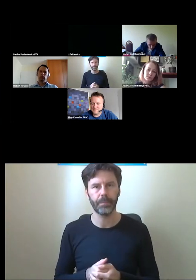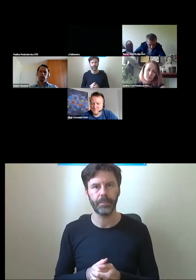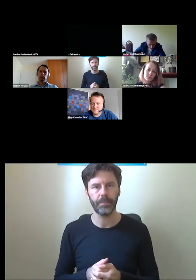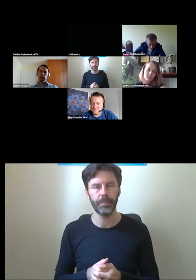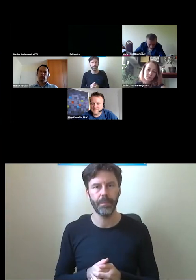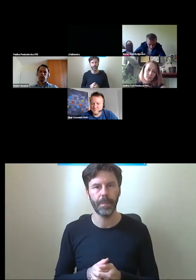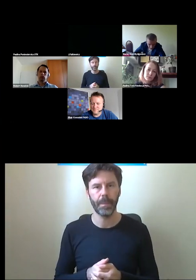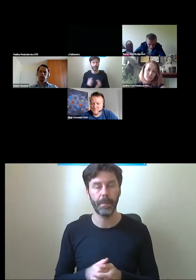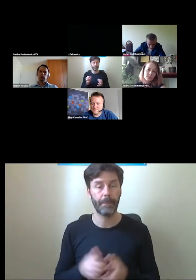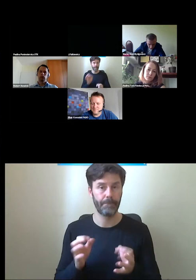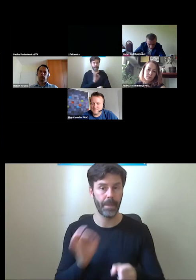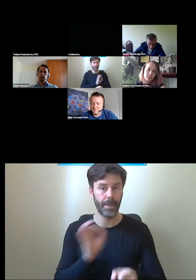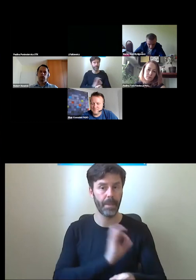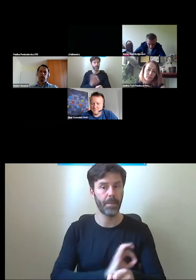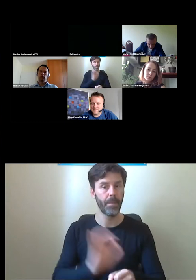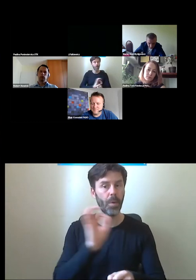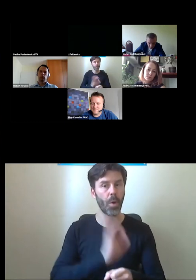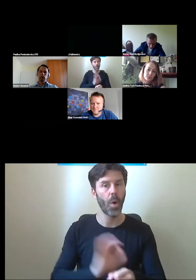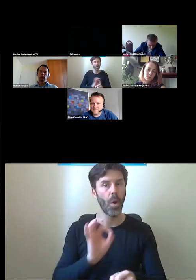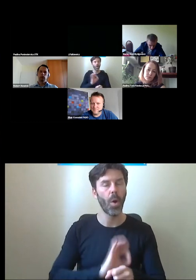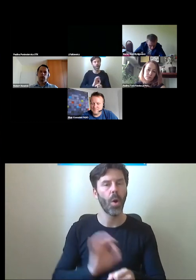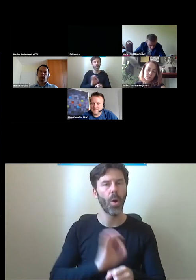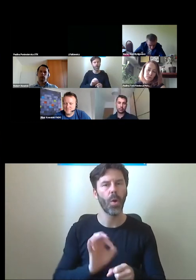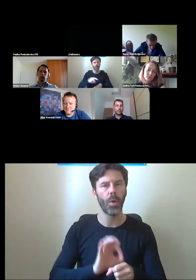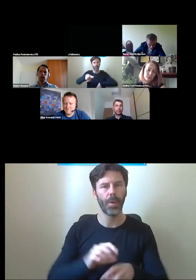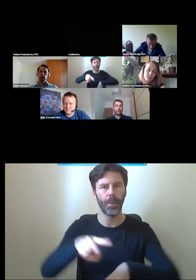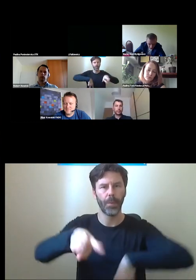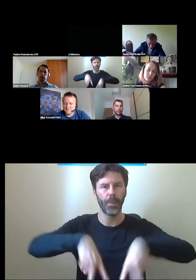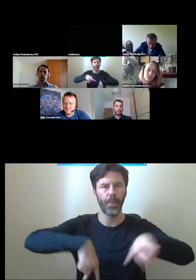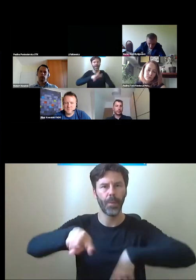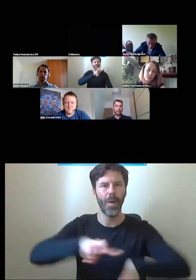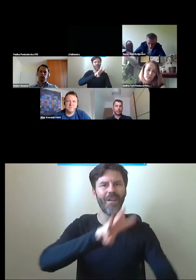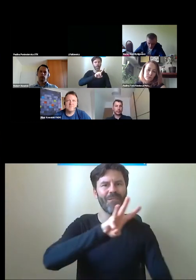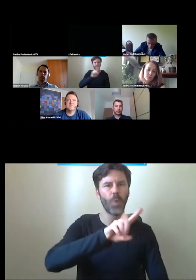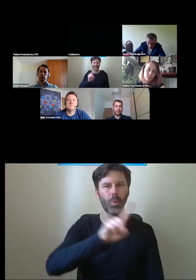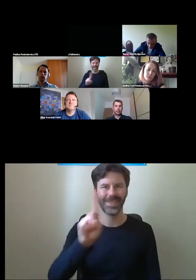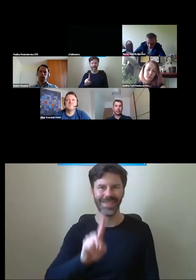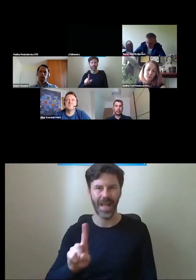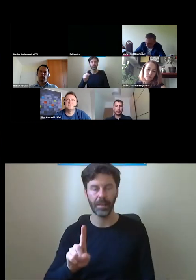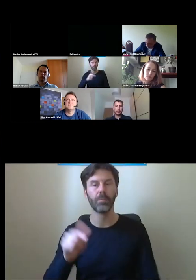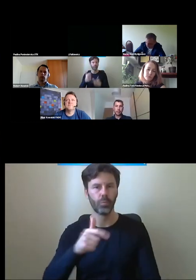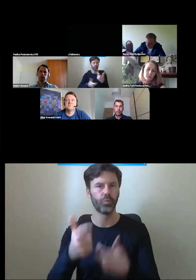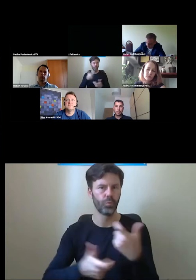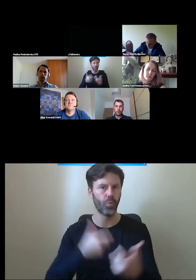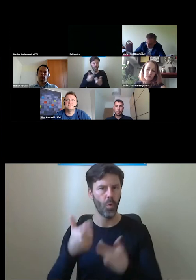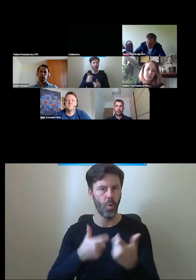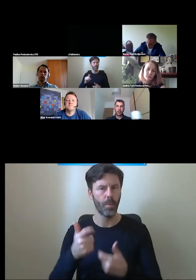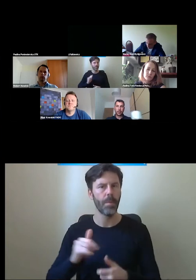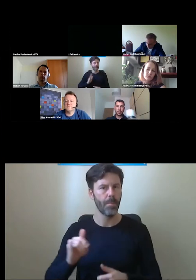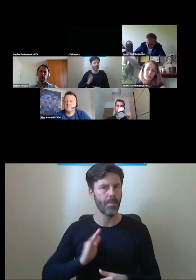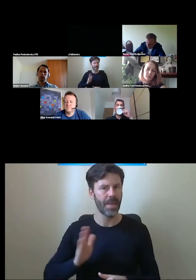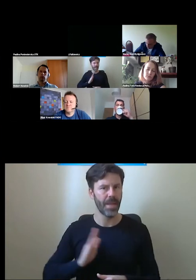na etapie koncepcji rozbudowie trasy WZ, gdzie musimy wprowadzić po prostu te kładki ze względu na bezpieczeństwo i mamy tą niwelację